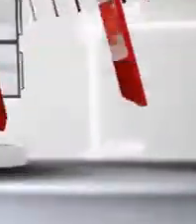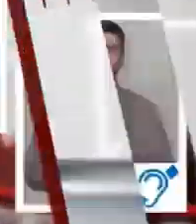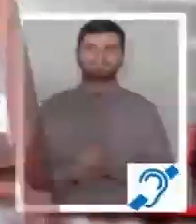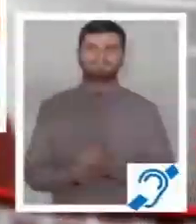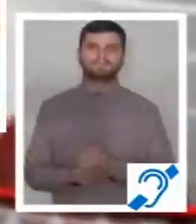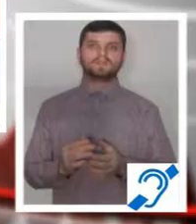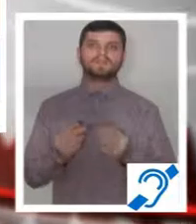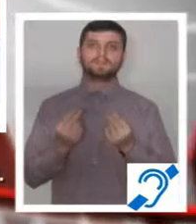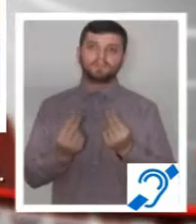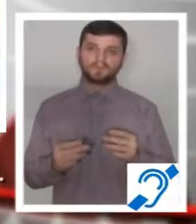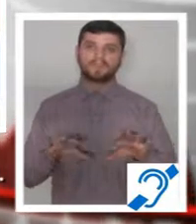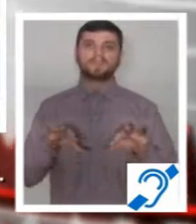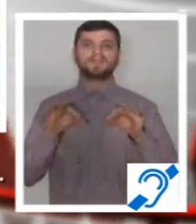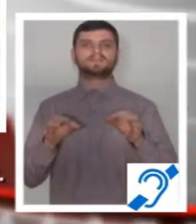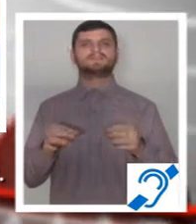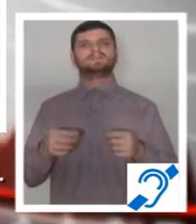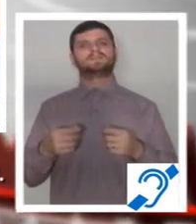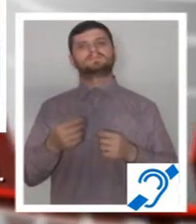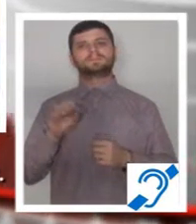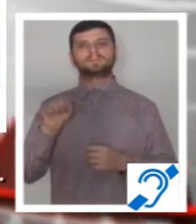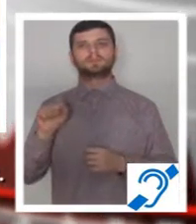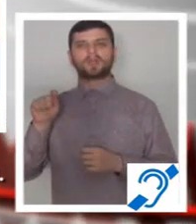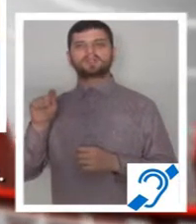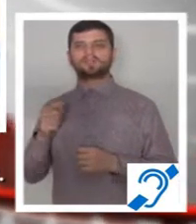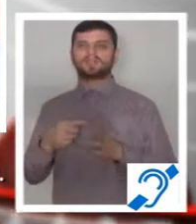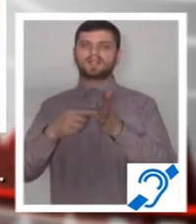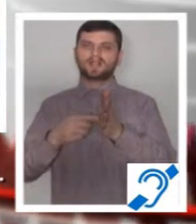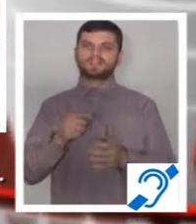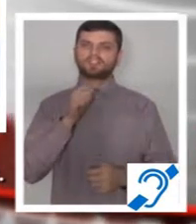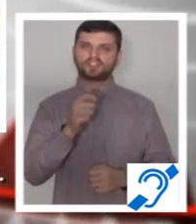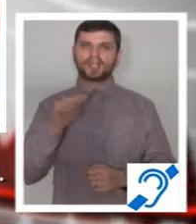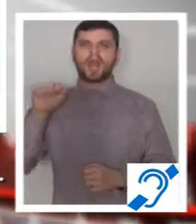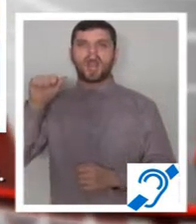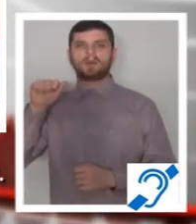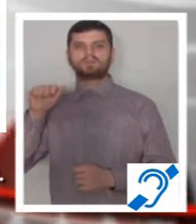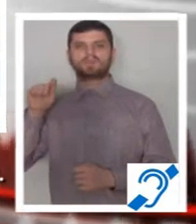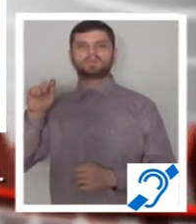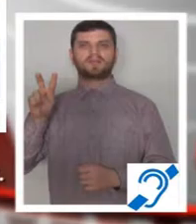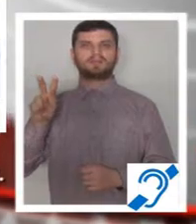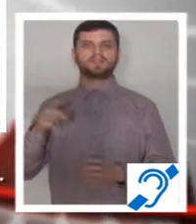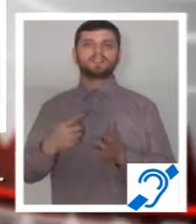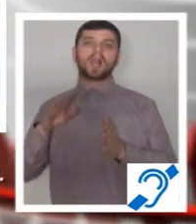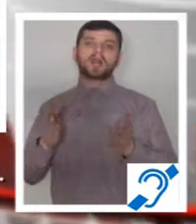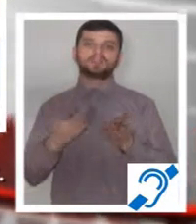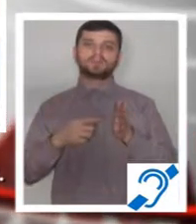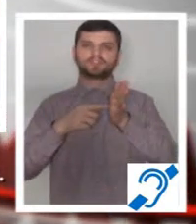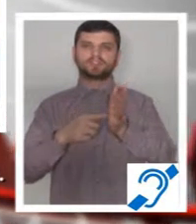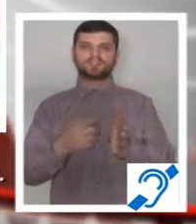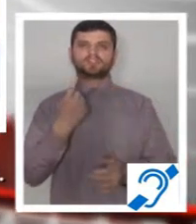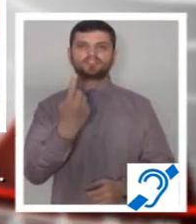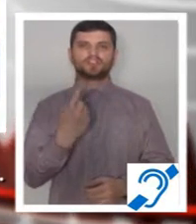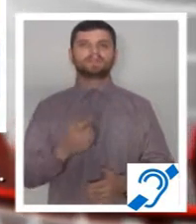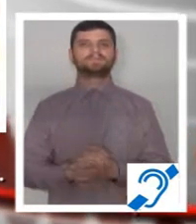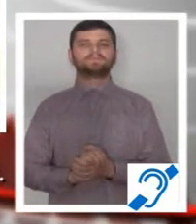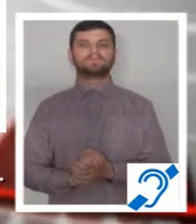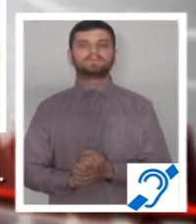Bun găsit doamnelor și domnilor, sunt Simona Ștefănescu și vă prezint știrile Absolut TV. Iată care sunt pentru început titlurile acestei ediții.